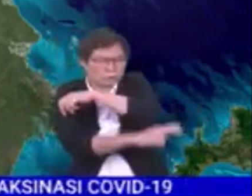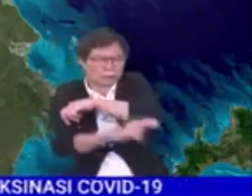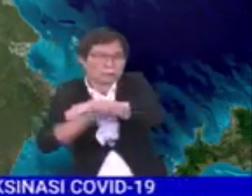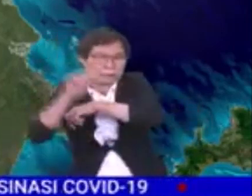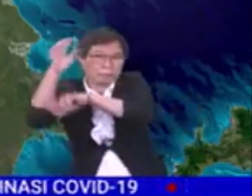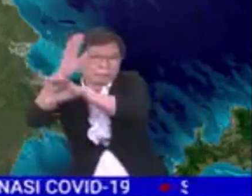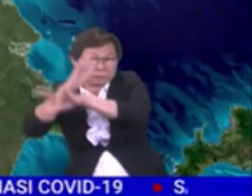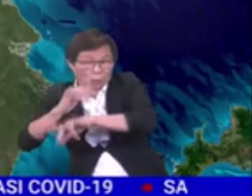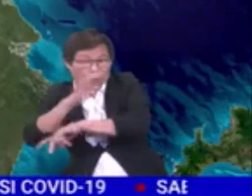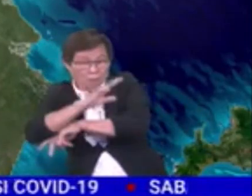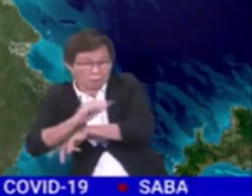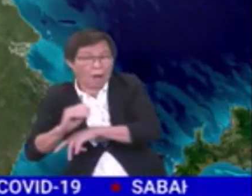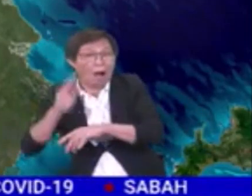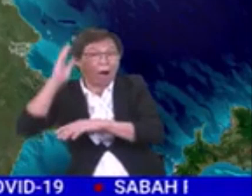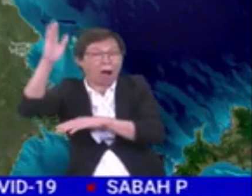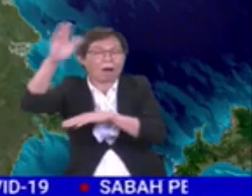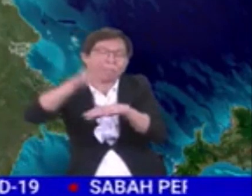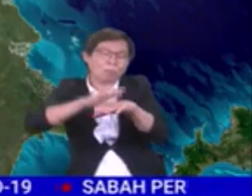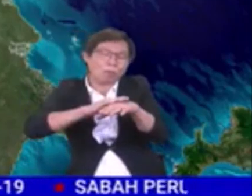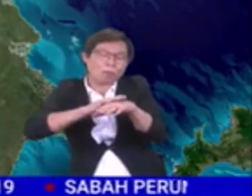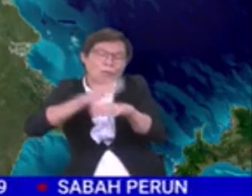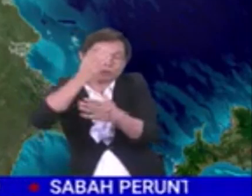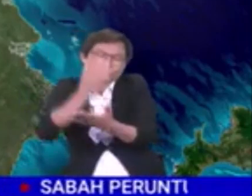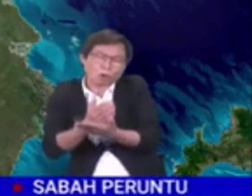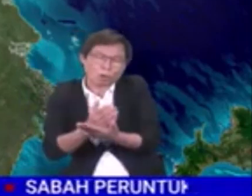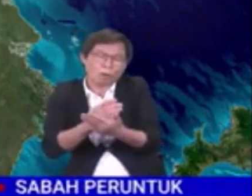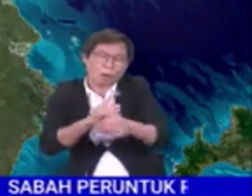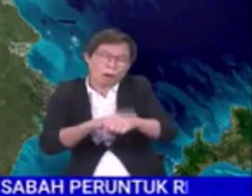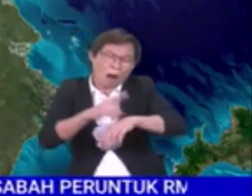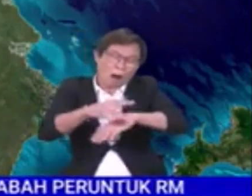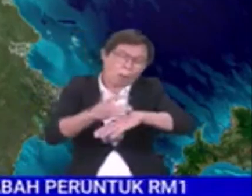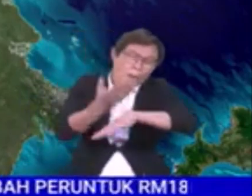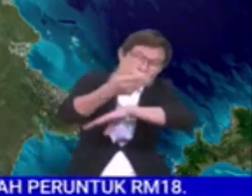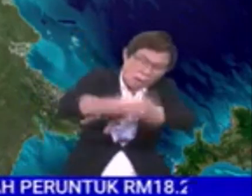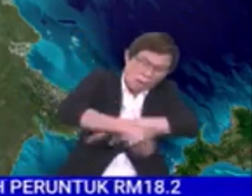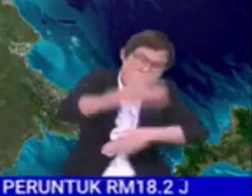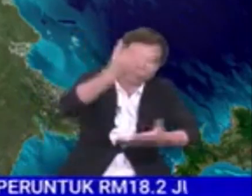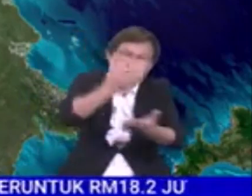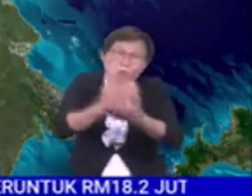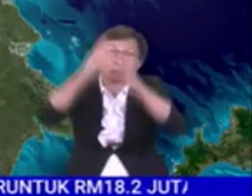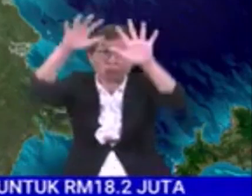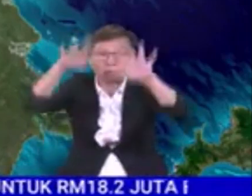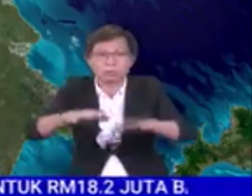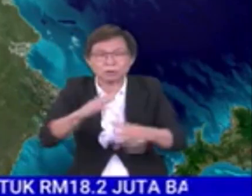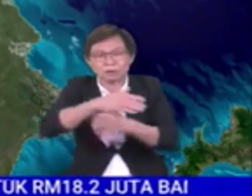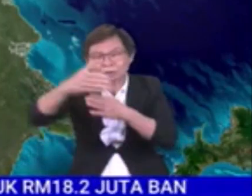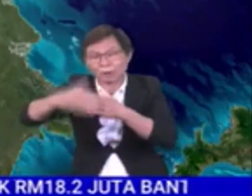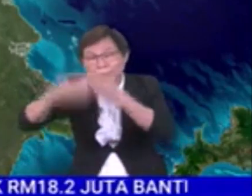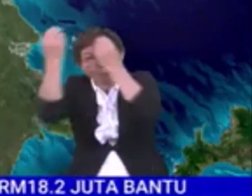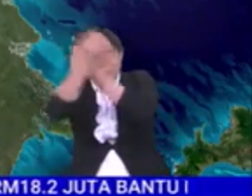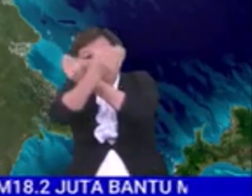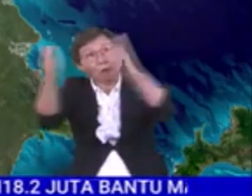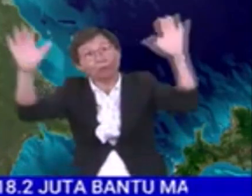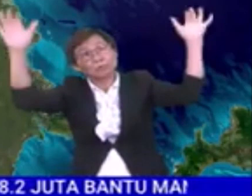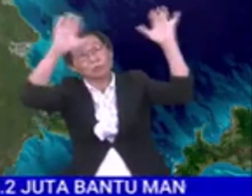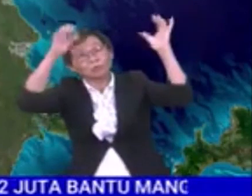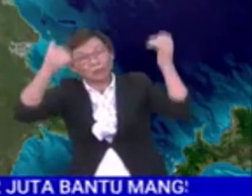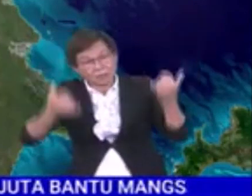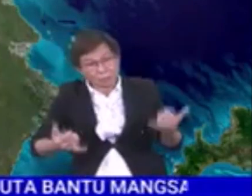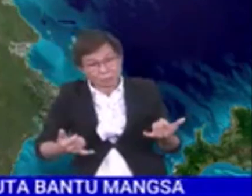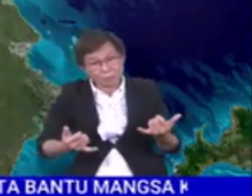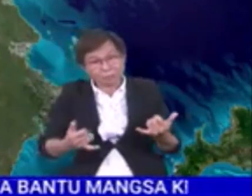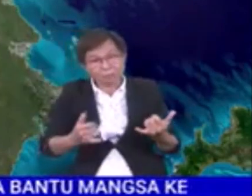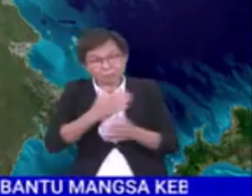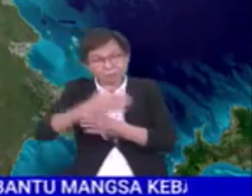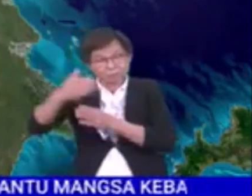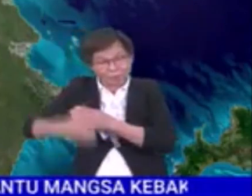negeri dan juga akan beransur-reda menjelang ke awal malam nanti. Baiklah, sekian sahaja informasi cuaca buat kali